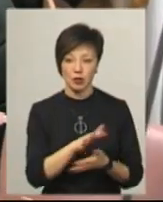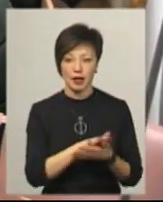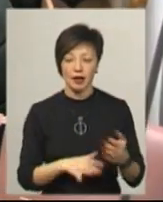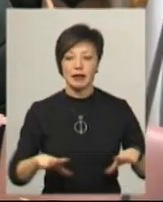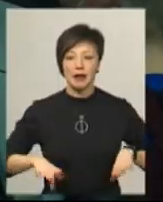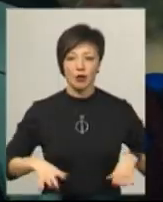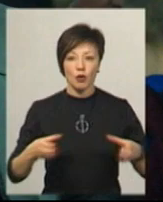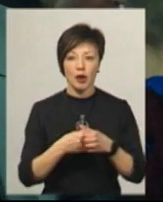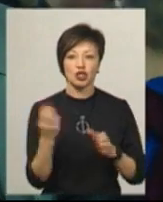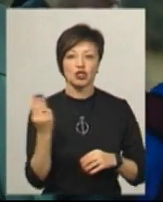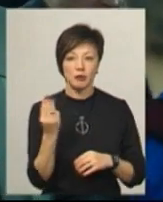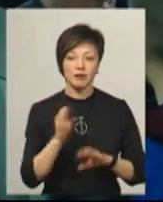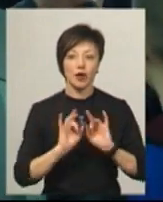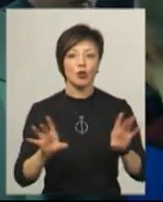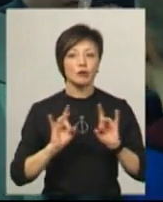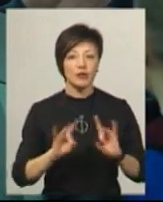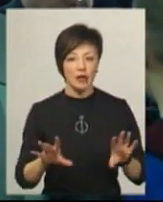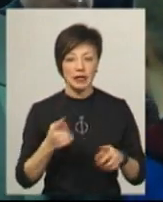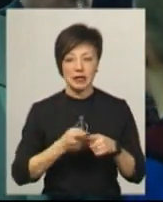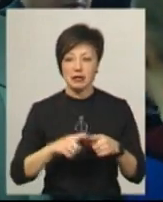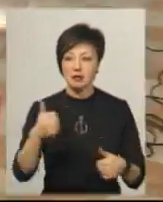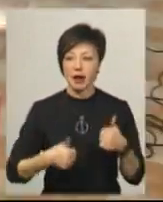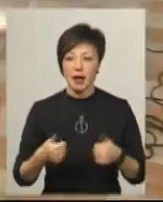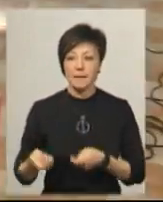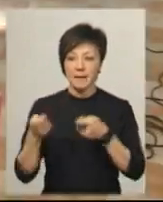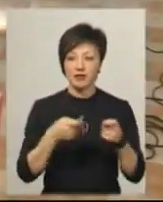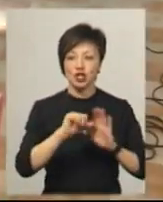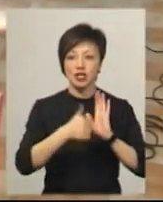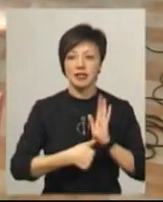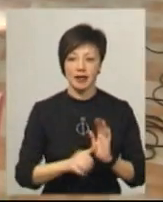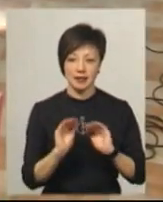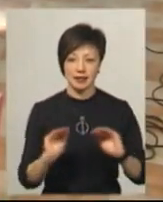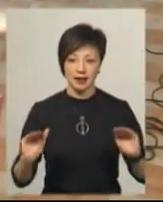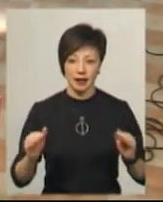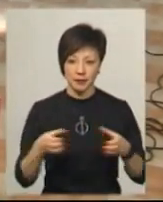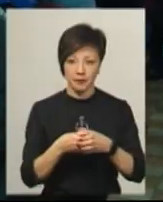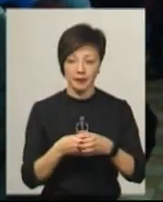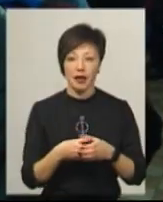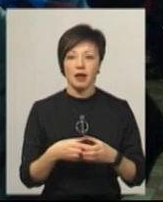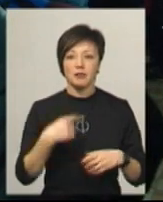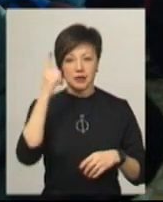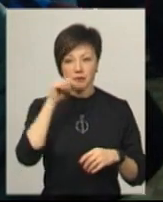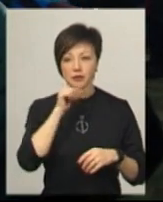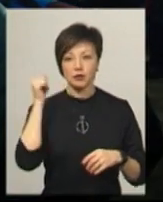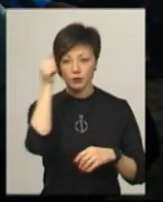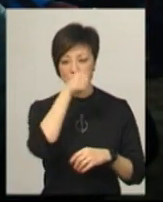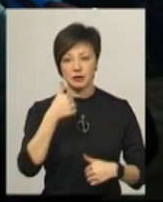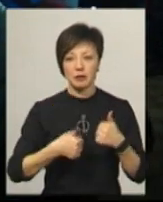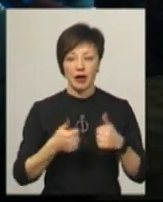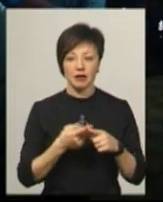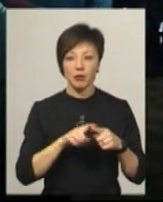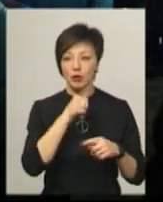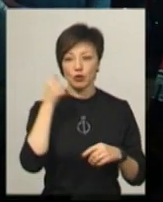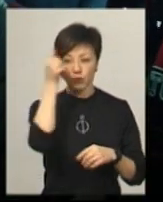команди «Щепетівка» Олександр Мельник розповідає, на ці змагання привіз 16 своїх вихованців. Ми знали, що з минулого року про ці змагання, ми минулого року